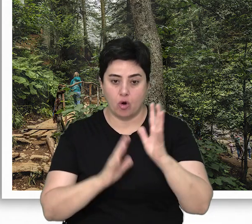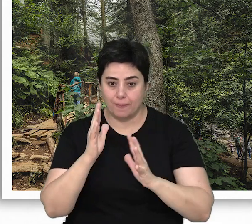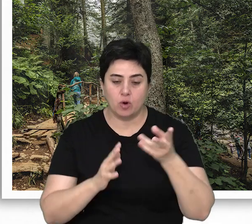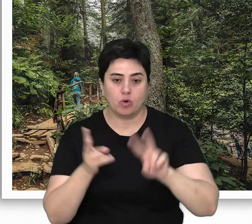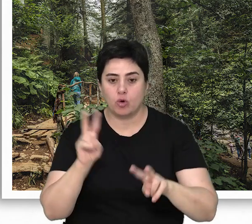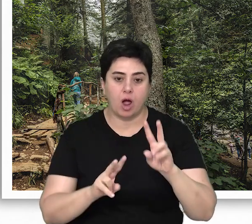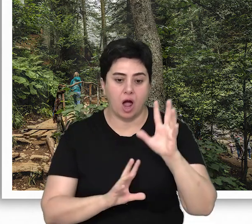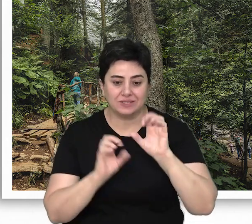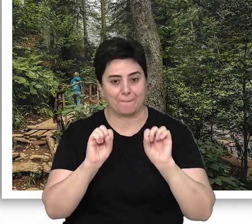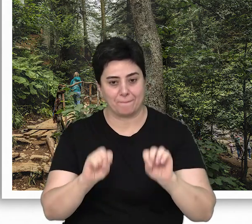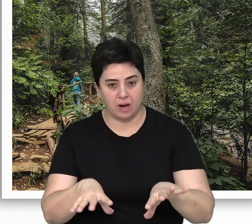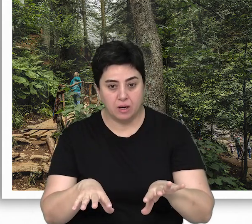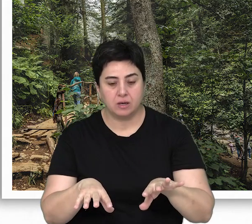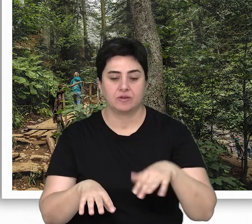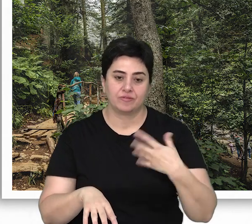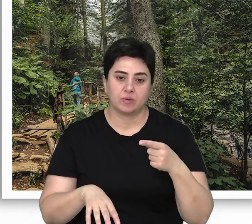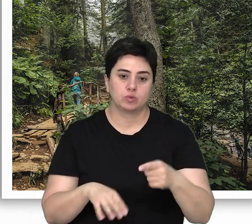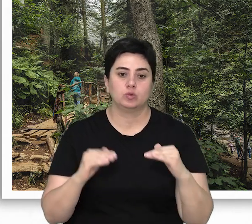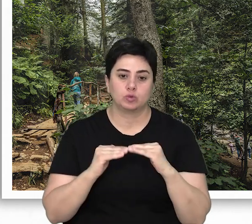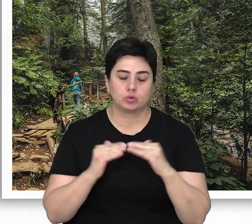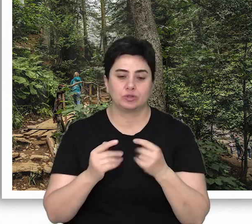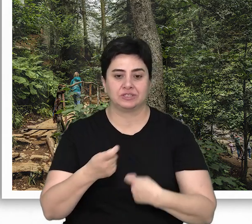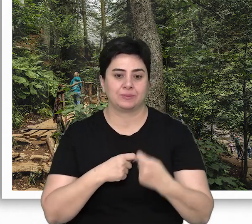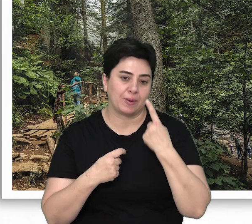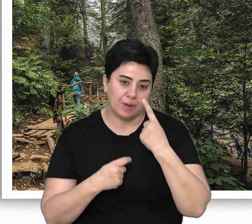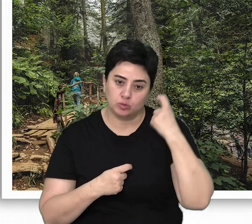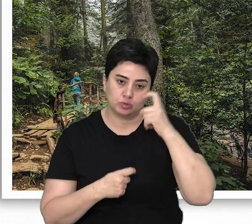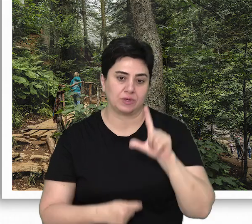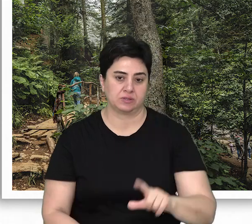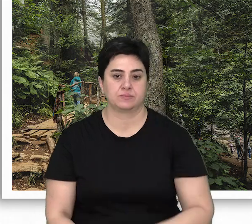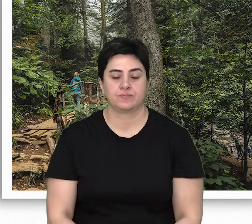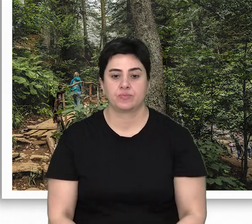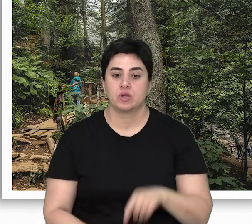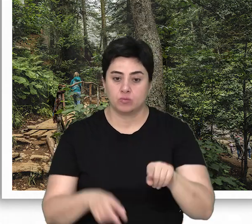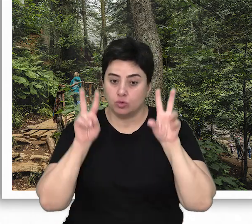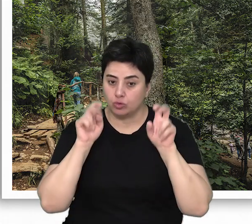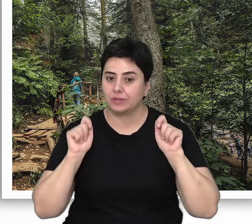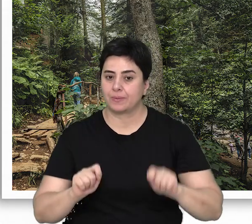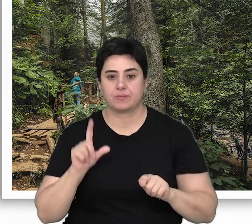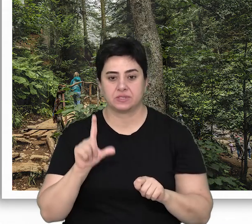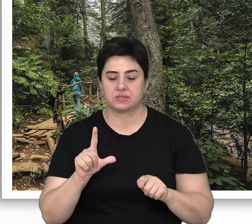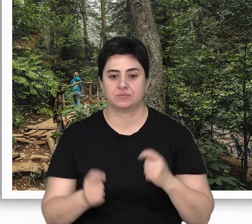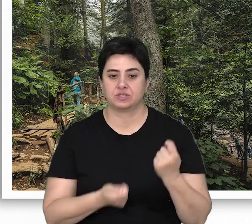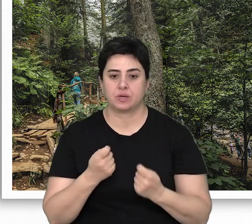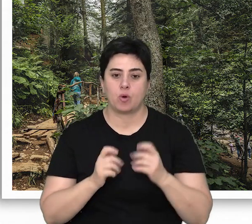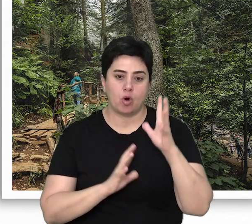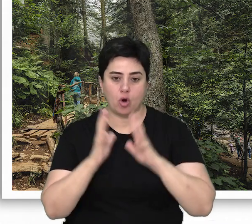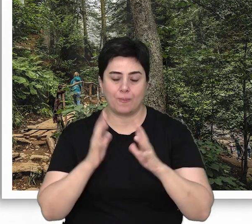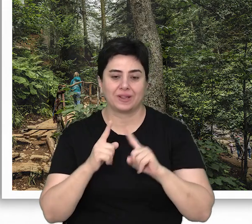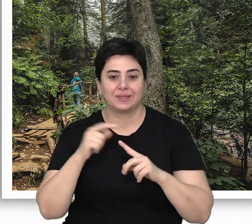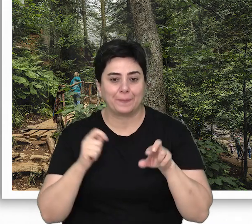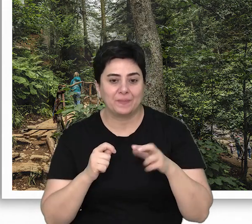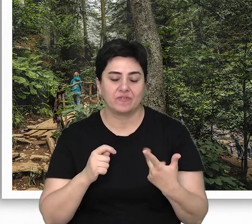ormanlarında ölü ağaçların bırakılması ve buna uygun işletmecilik yapılmasıdır. Bu konuda yapılması gereken işlemler,